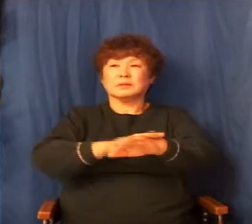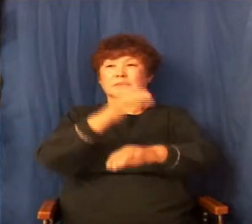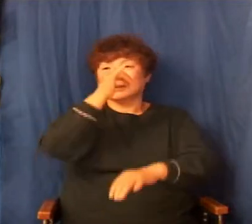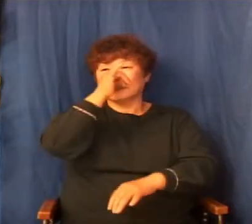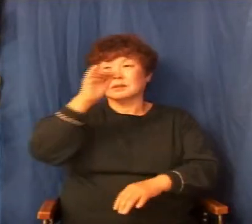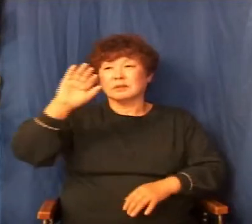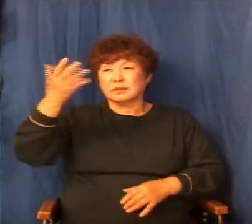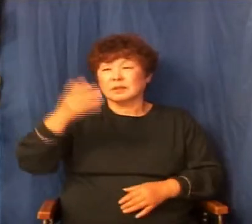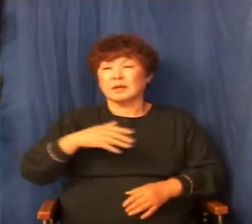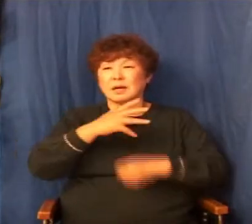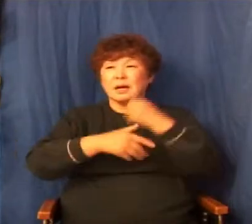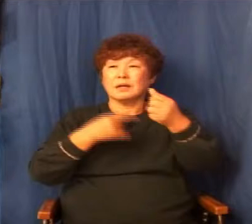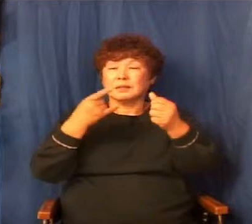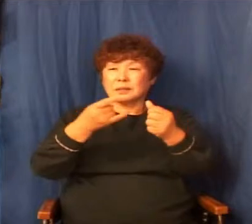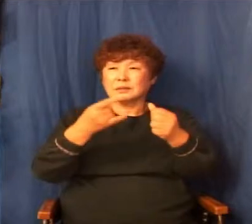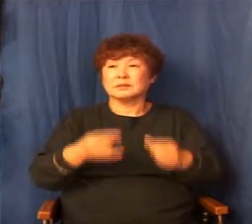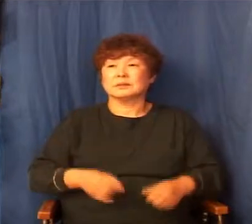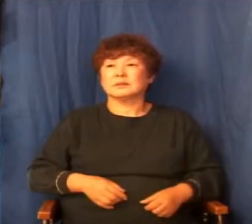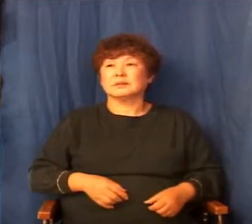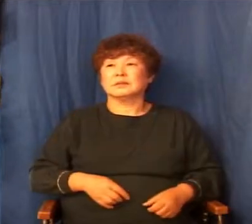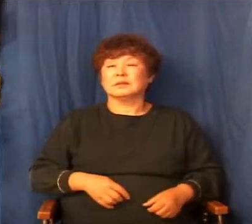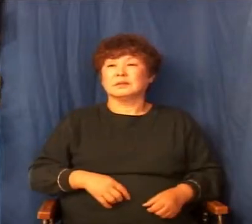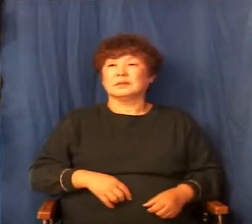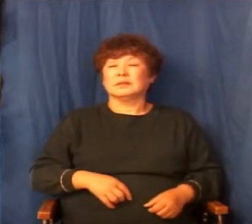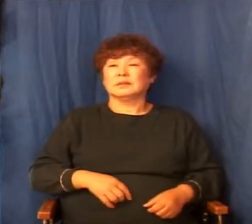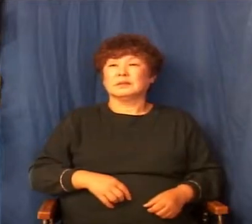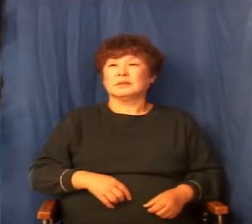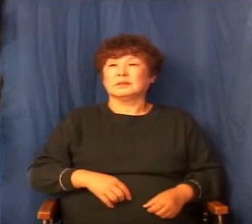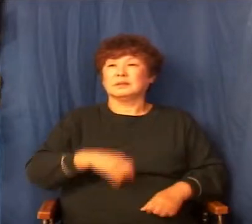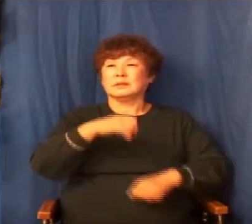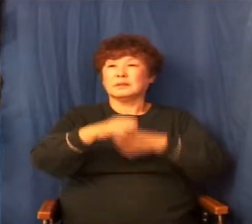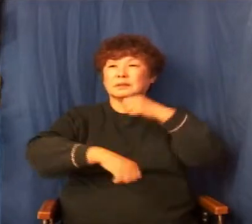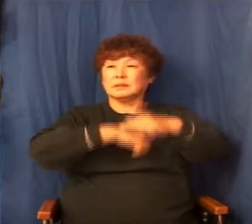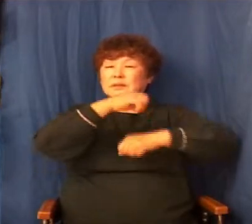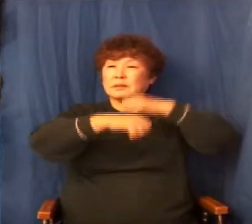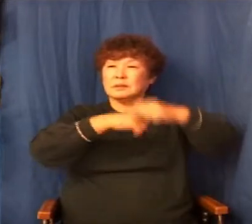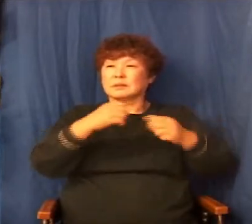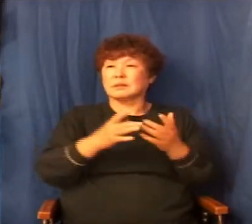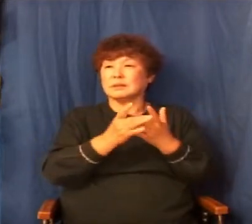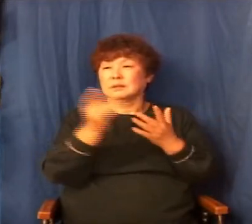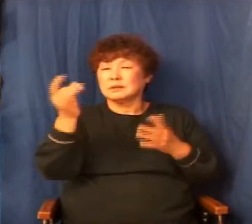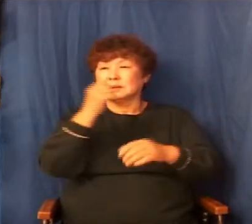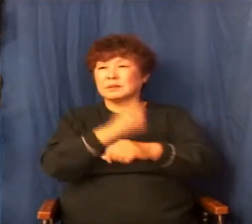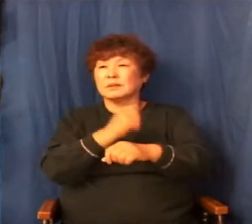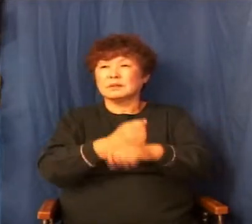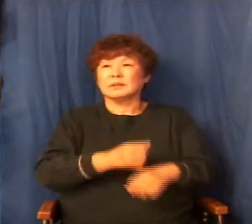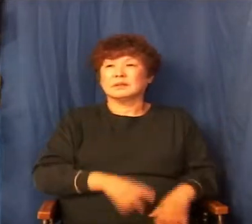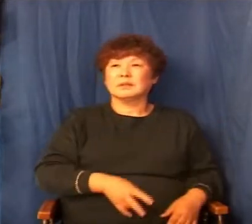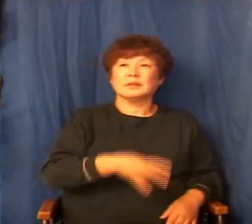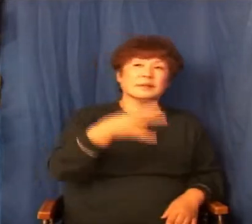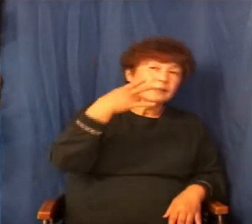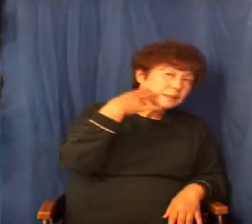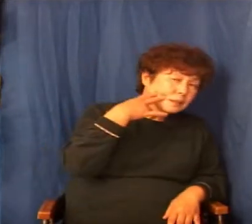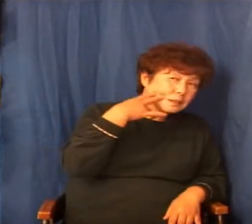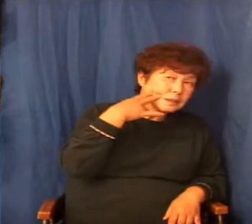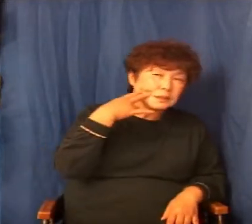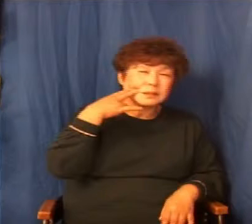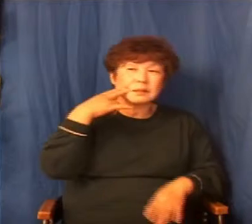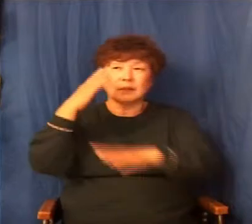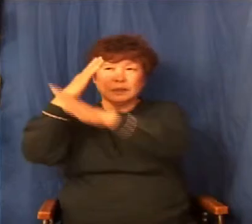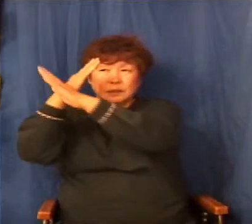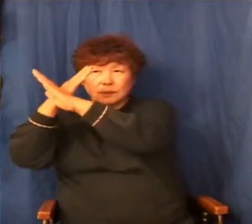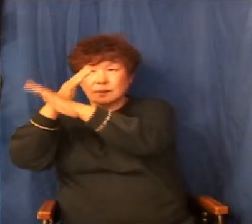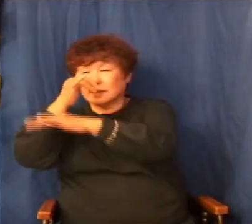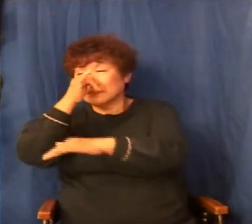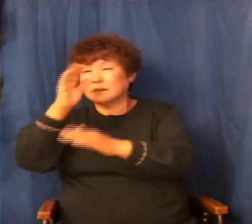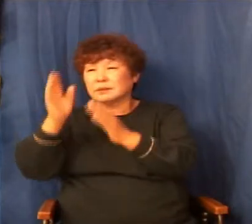하나님께서는 그 자유의지가 두 갈래로 뻘지 않습니까? 예스와 노가 있을 때 내가 예스 했을